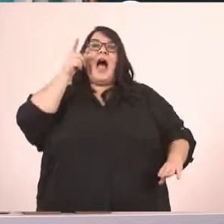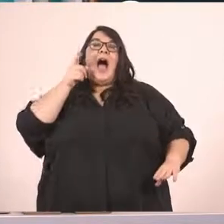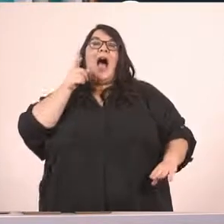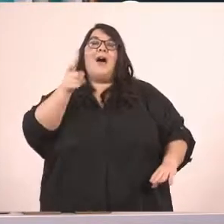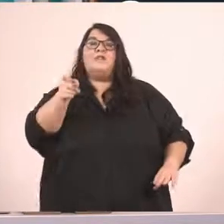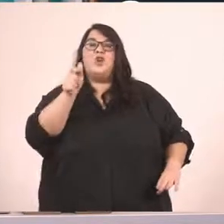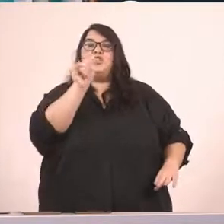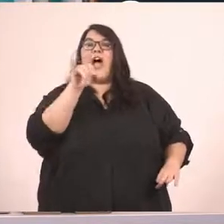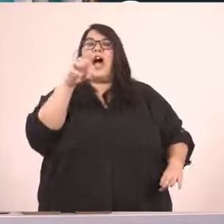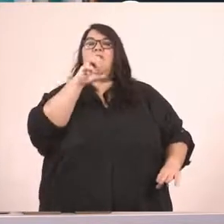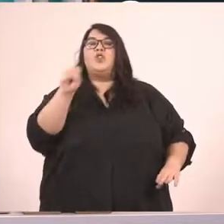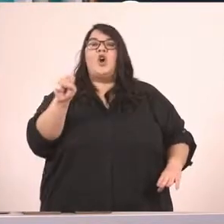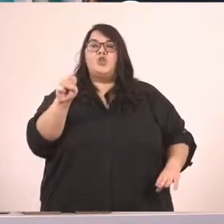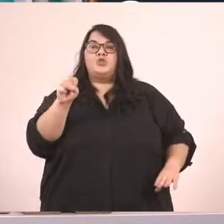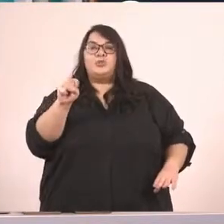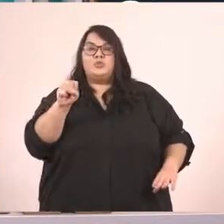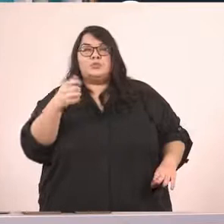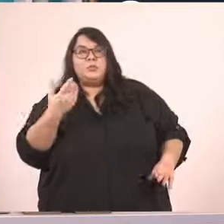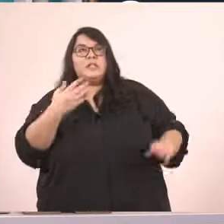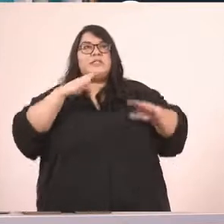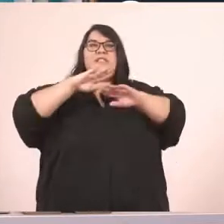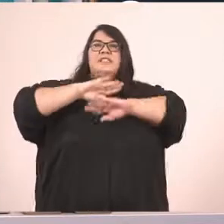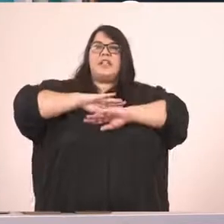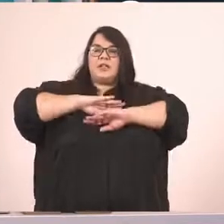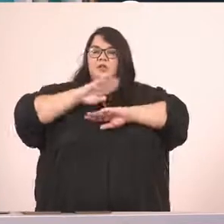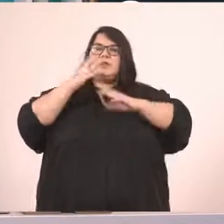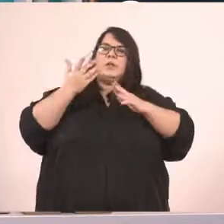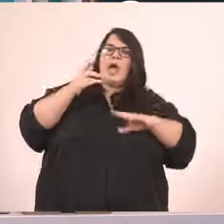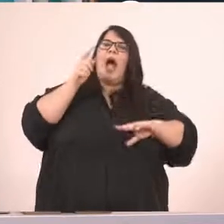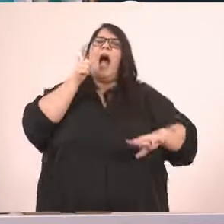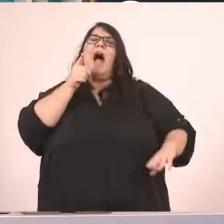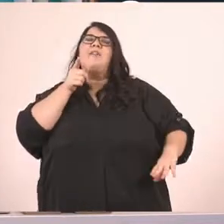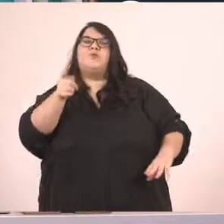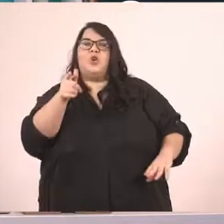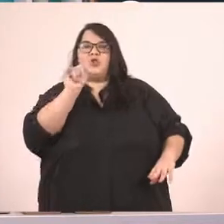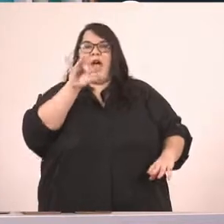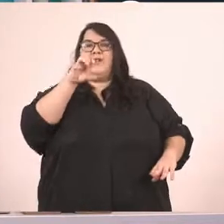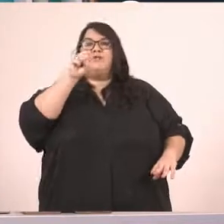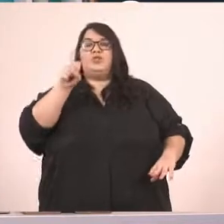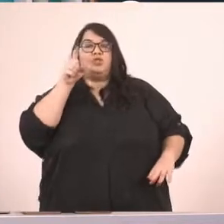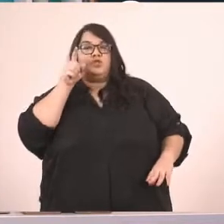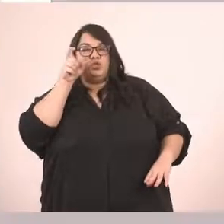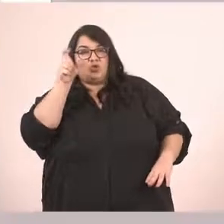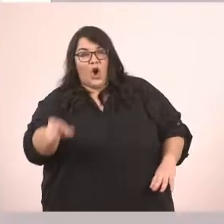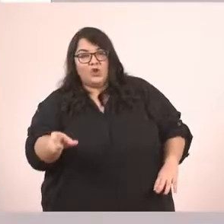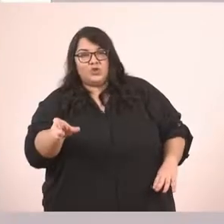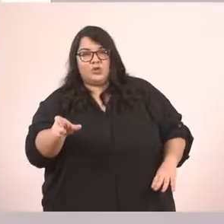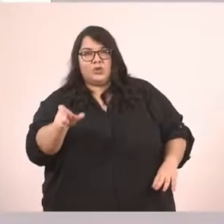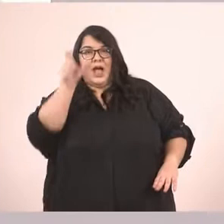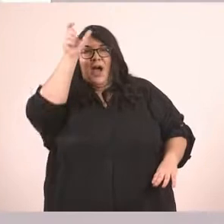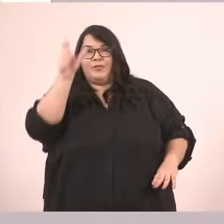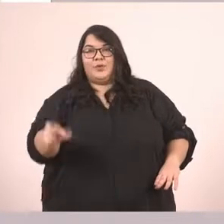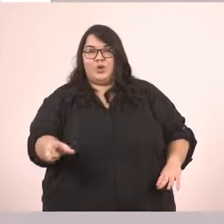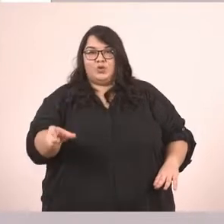αυτός. Αντί να πούμε ο στράτος, στο μυαλό μας να έχουμε το αυτός. Άρα αυτός τι θα πούμε